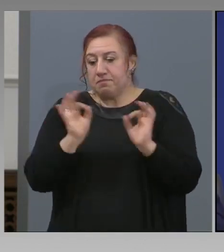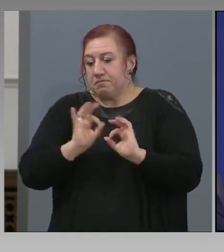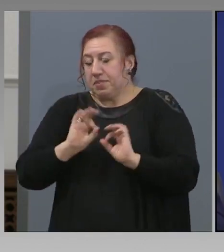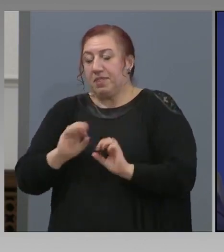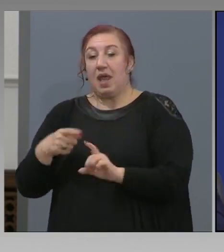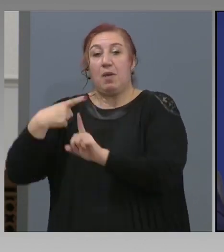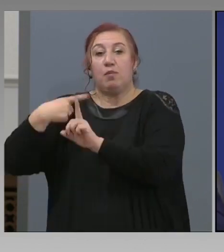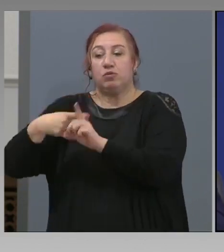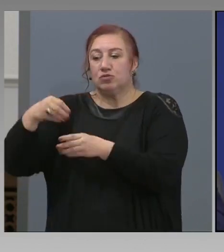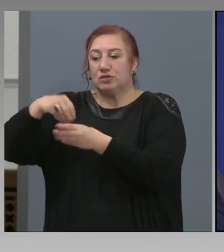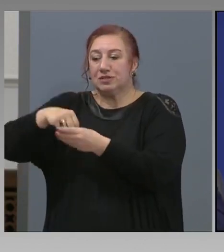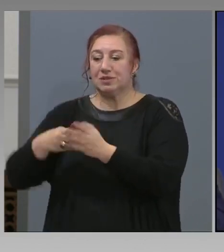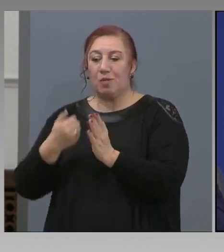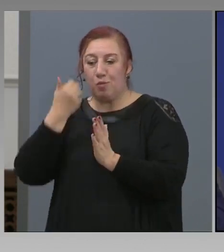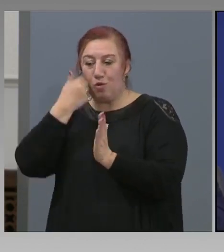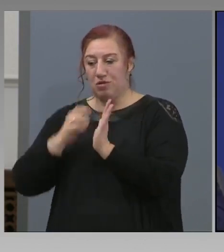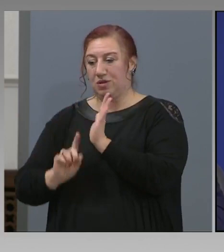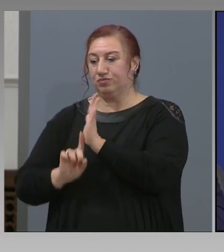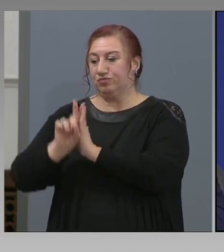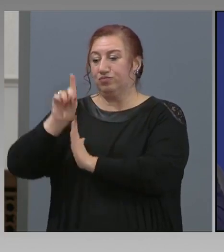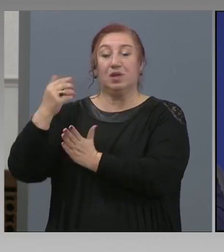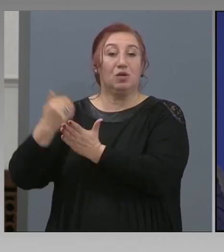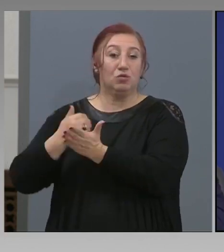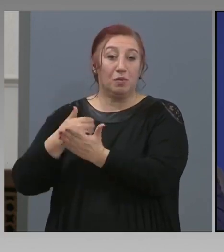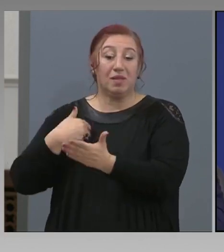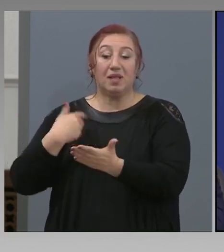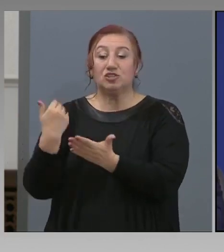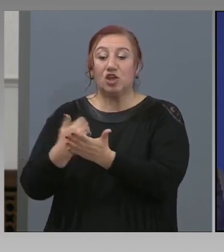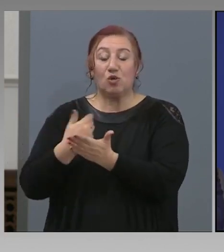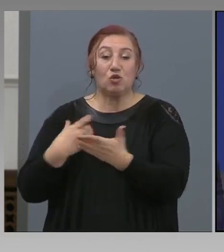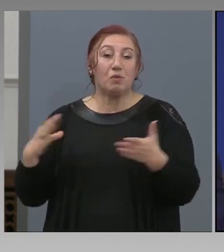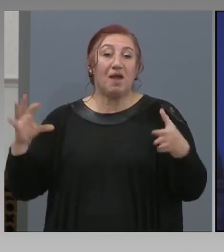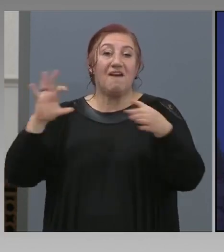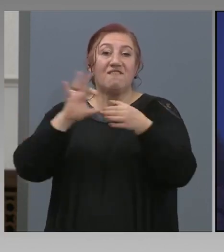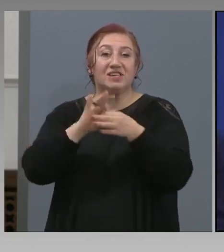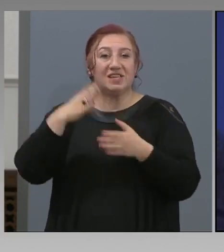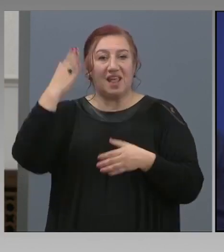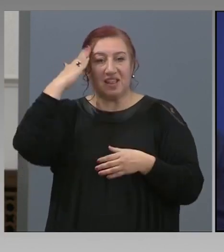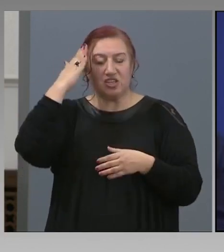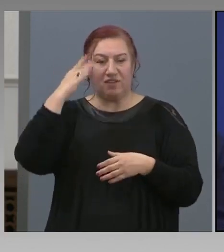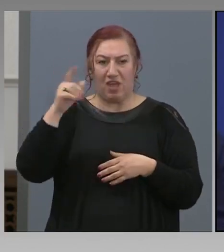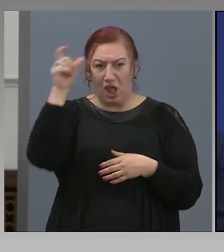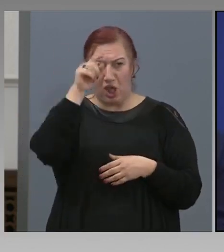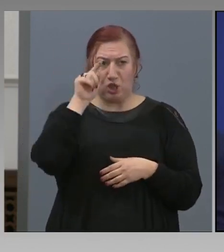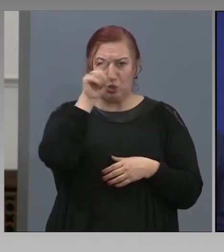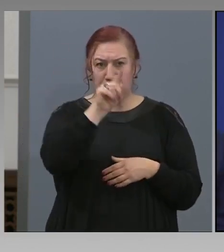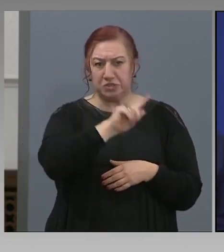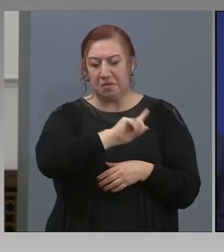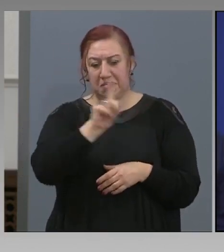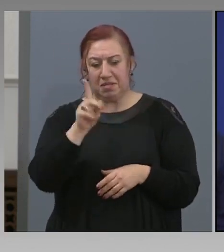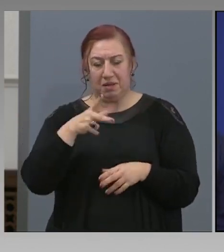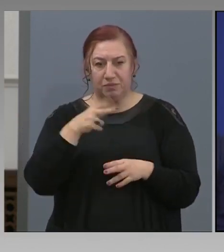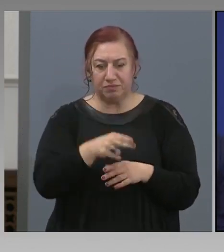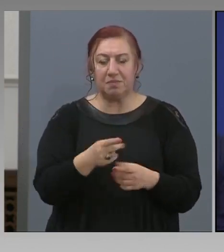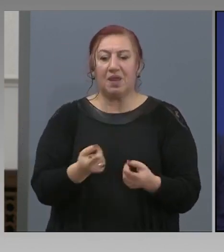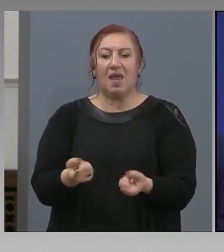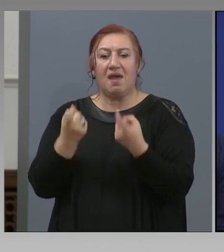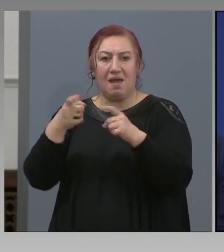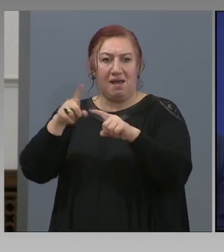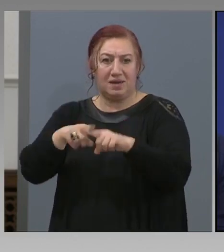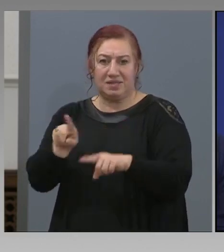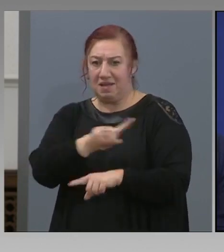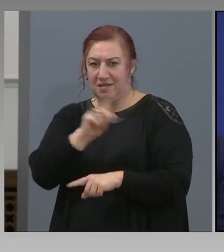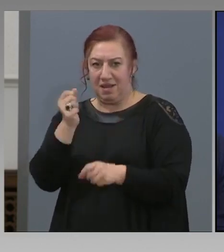економика. Нашата економика е вързана с държавите. Турция не работи, Гърция не работи,